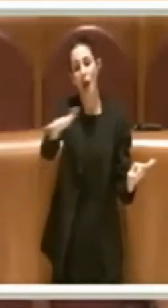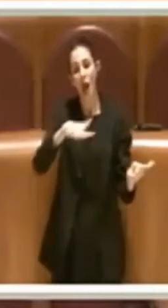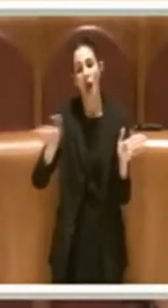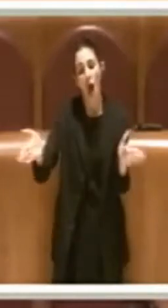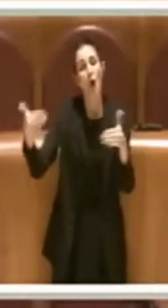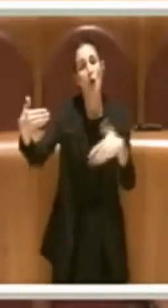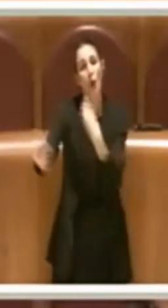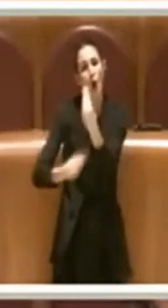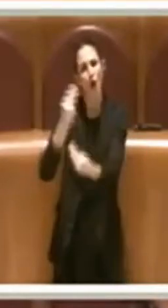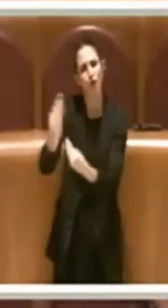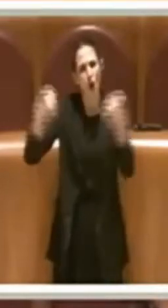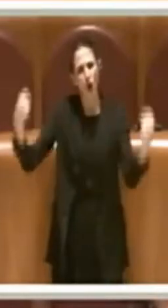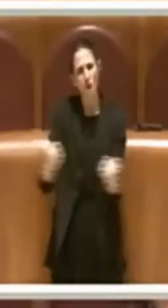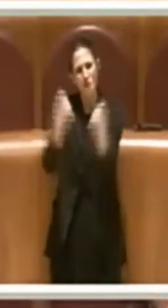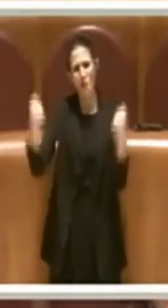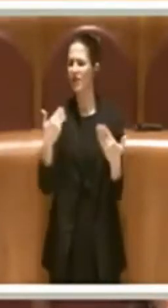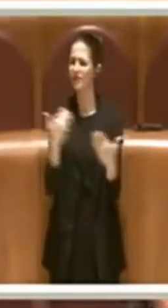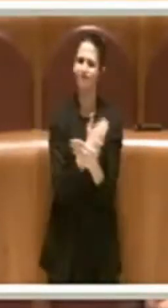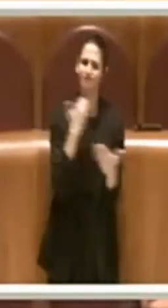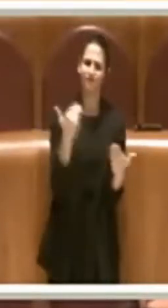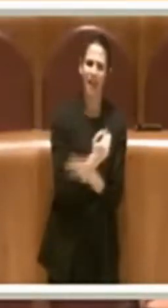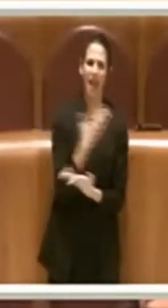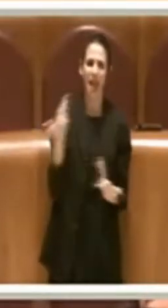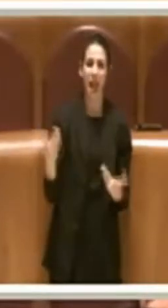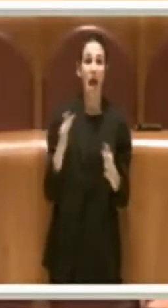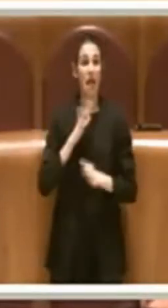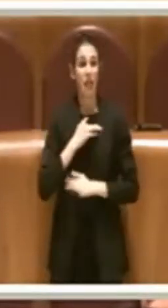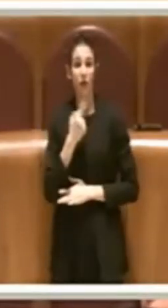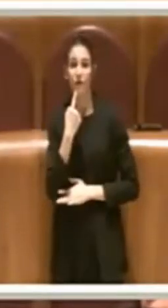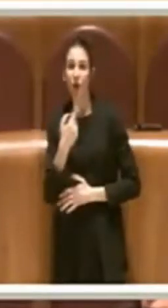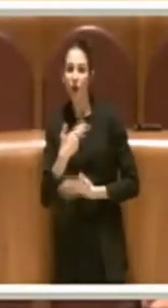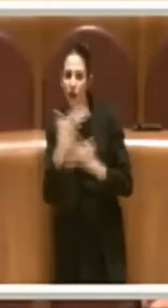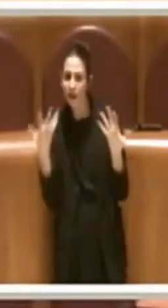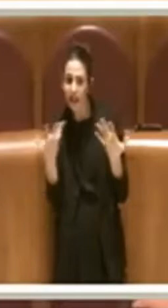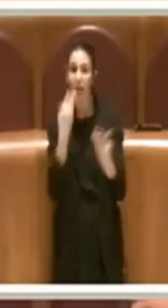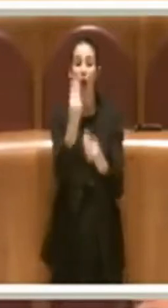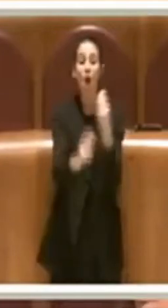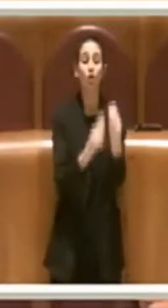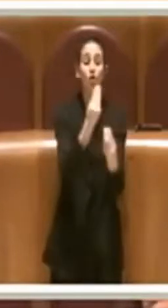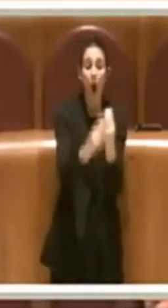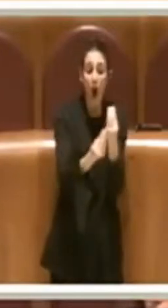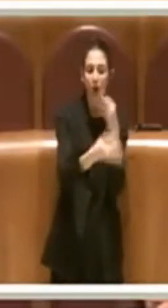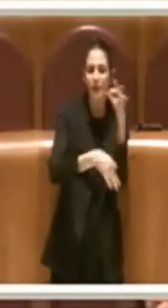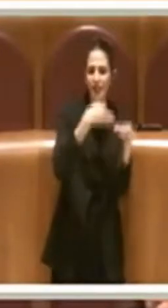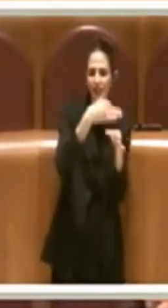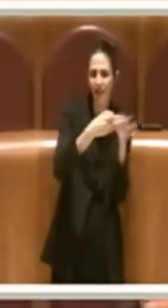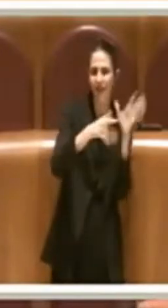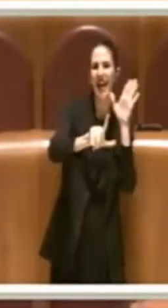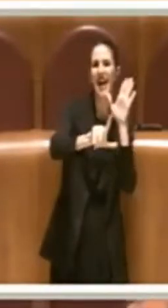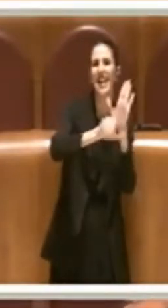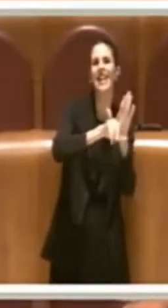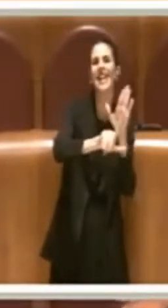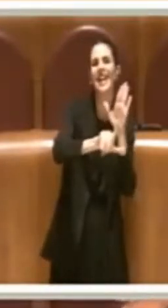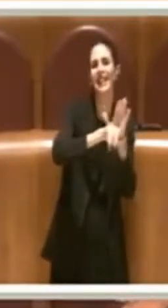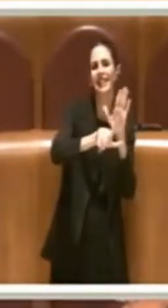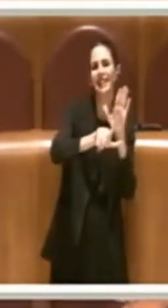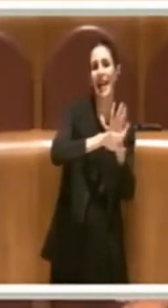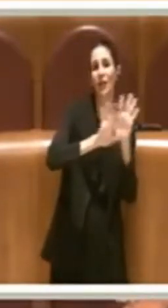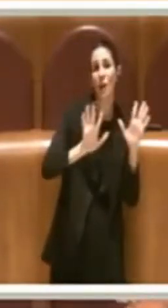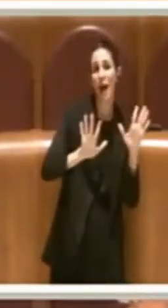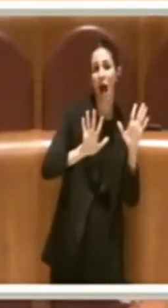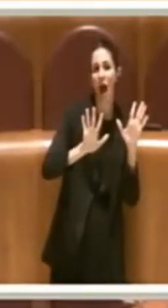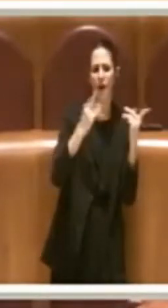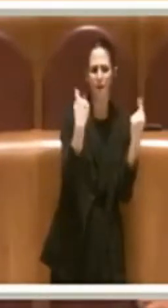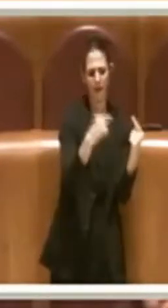lo diciamo tra virgolette, il gioco è il gioco legale, il gioco lecito, o meglio, legalizzato. Ma non si parla di